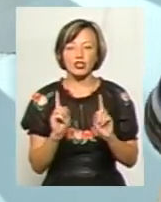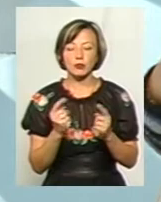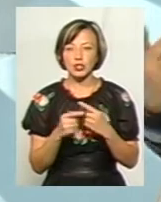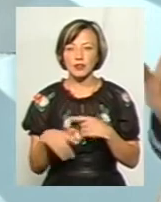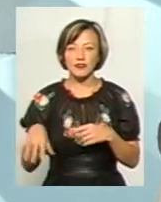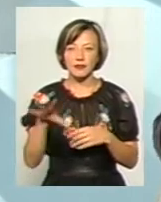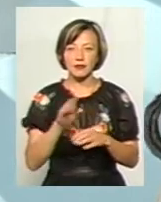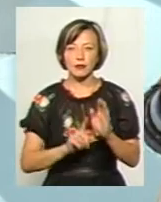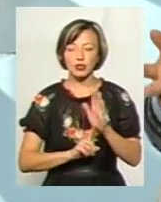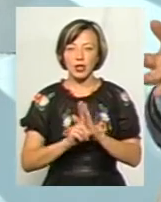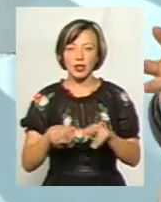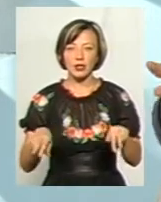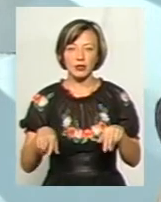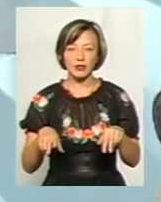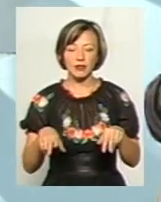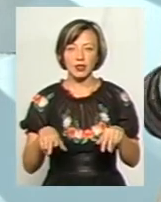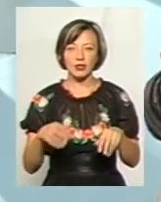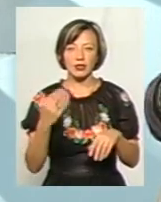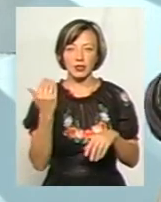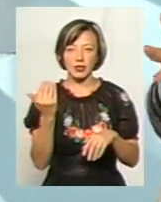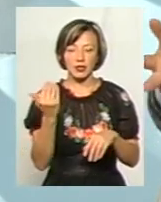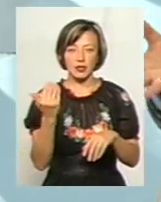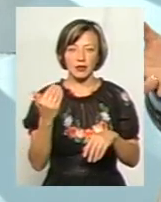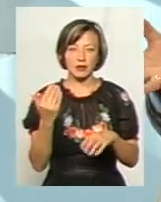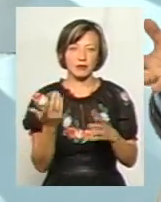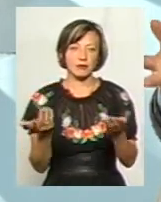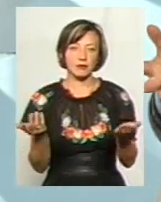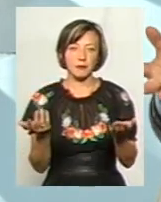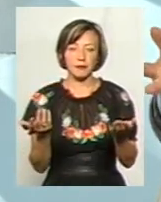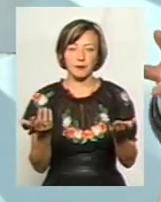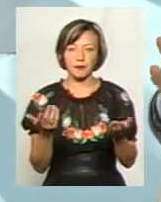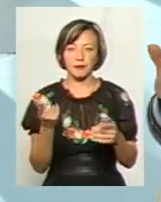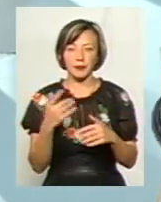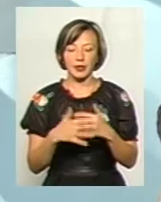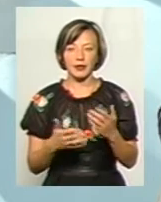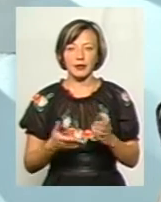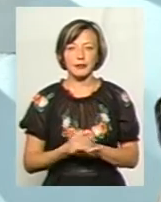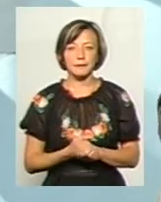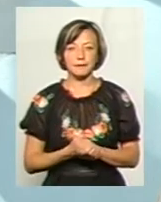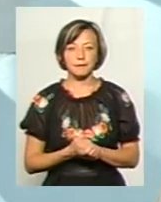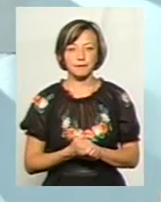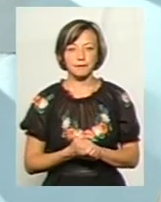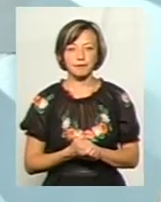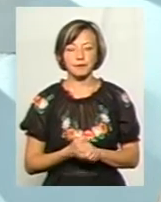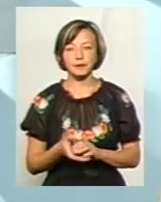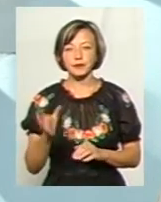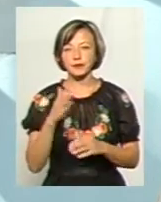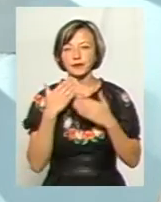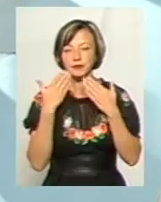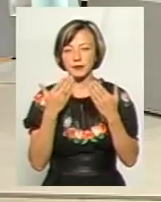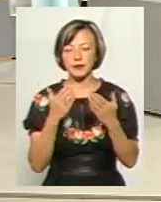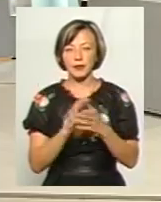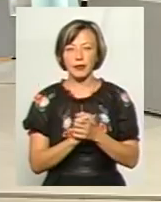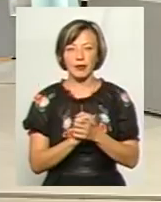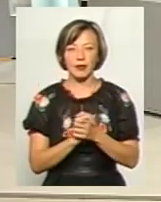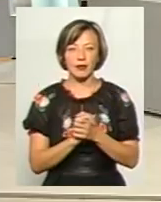вони всі почали танцювати танці, так би мовити, всі, то це був би, можливо, теж Я зрозуміла, пані Світланд, давайте спитаємо також у